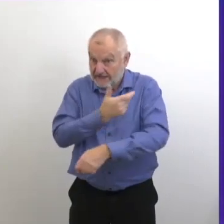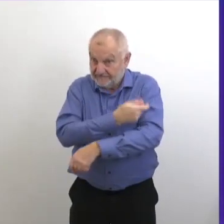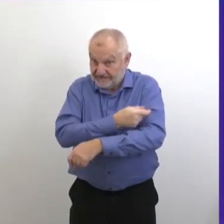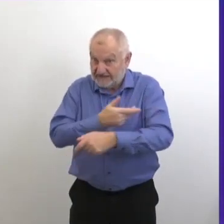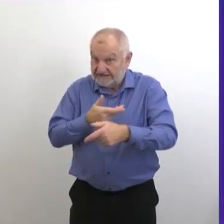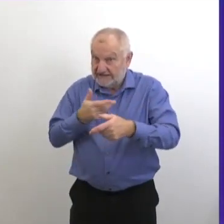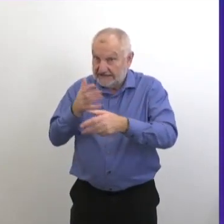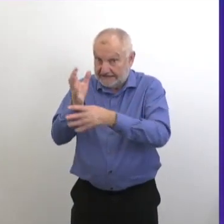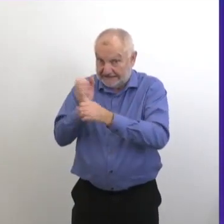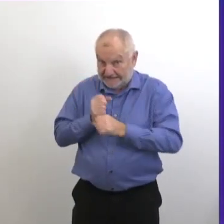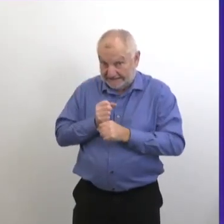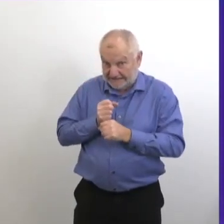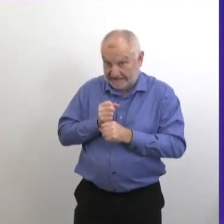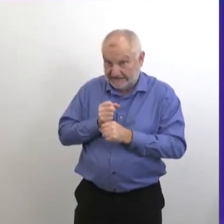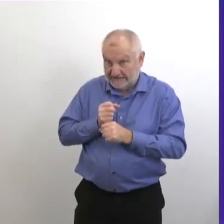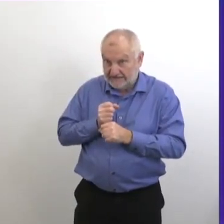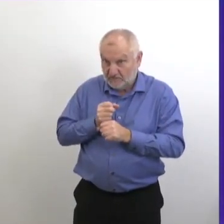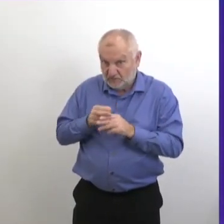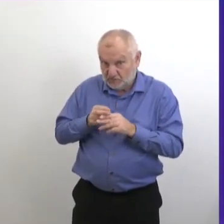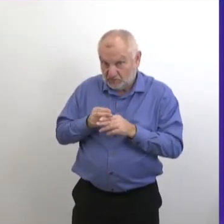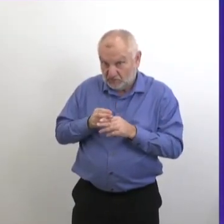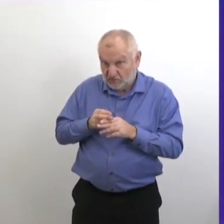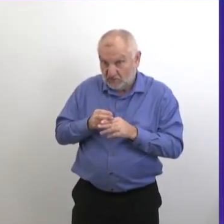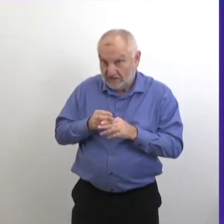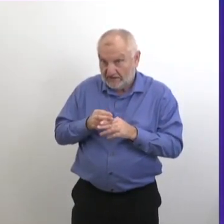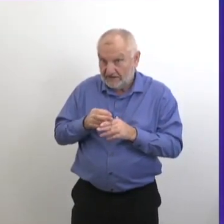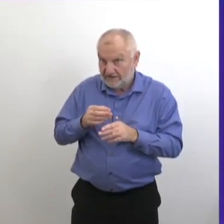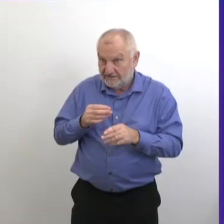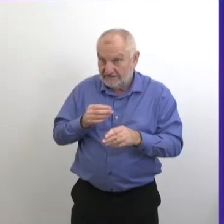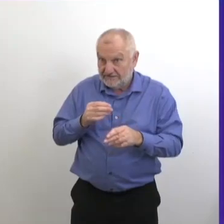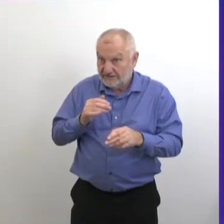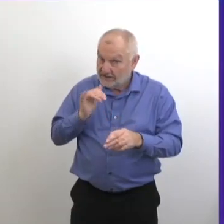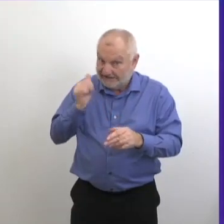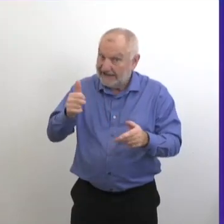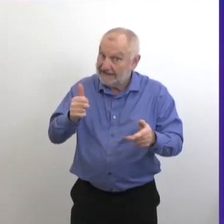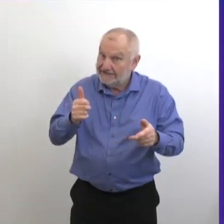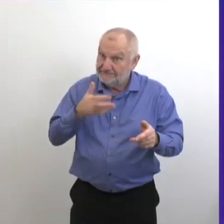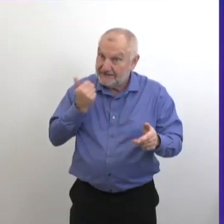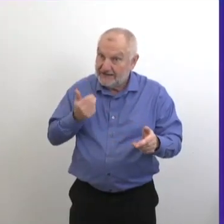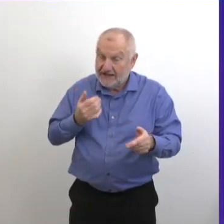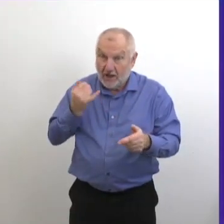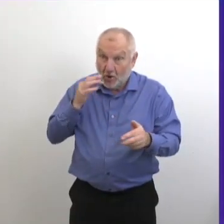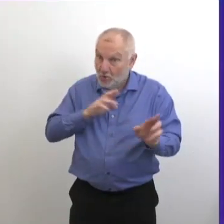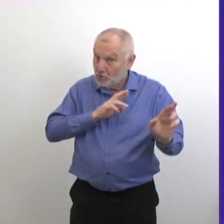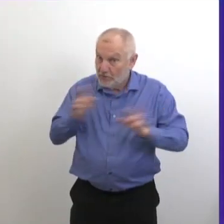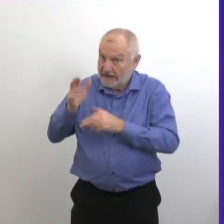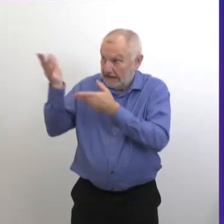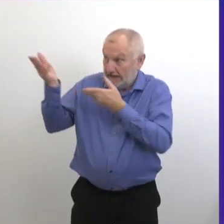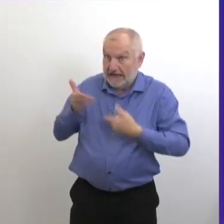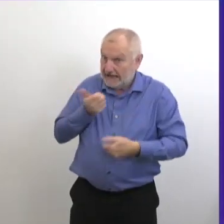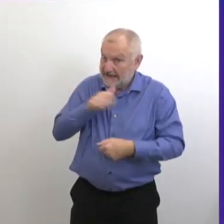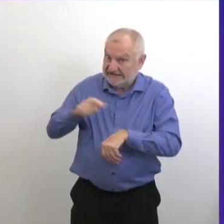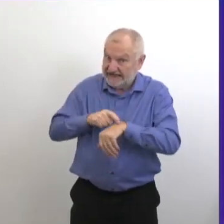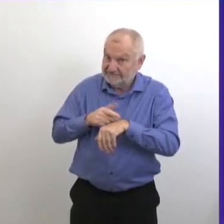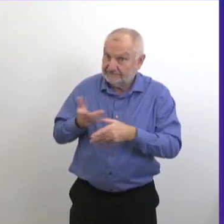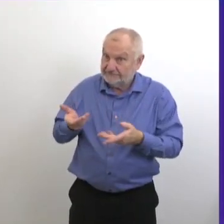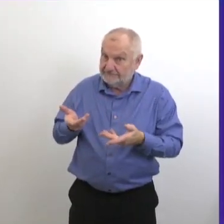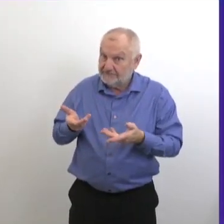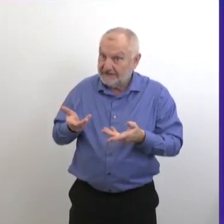Alors, le plus rapidement on reçoit le vaccin, le mieux c'est. On est certainement prêts pour ça. Mais nous voulons quand même